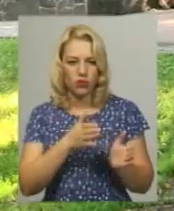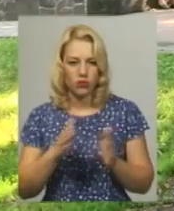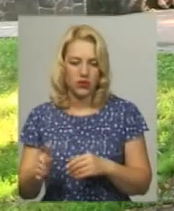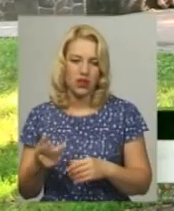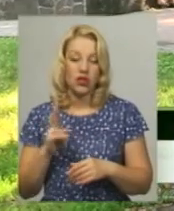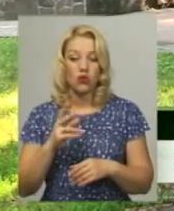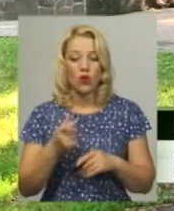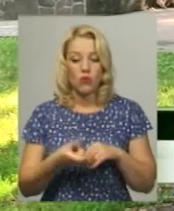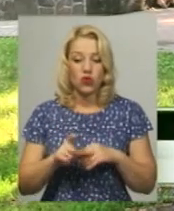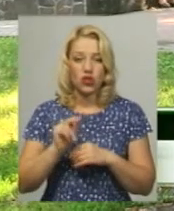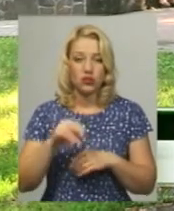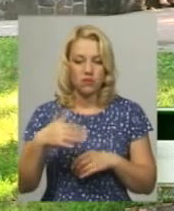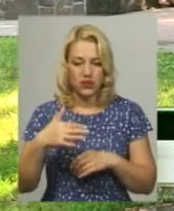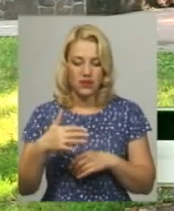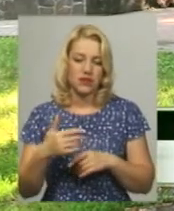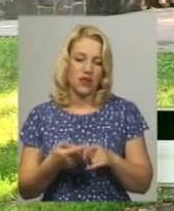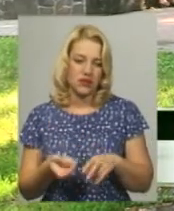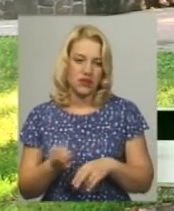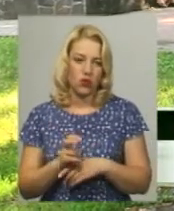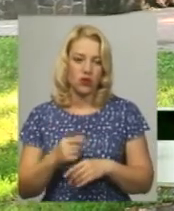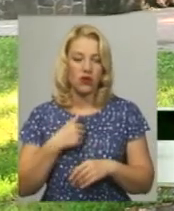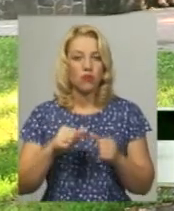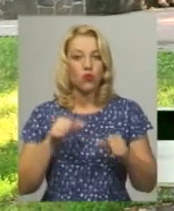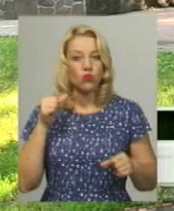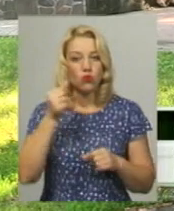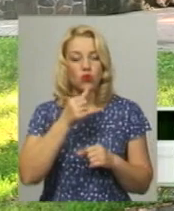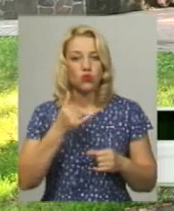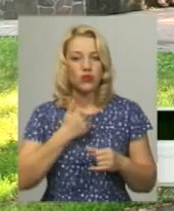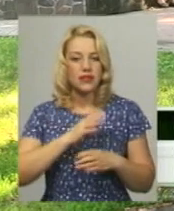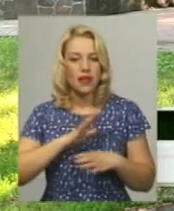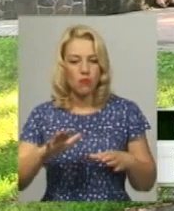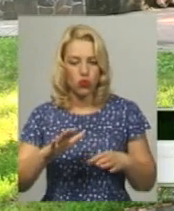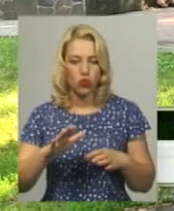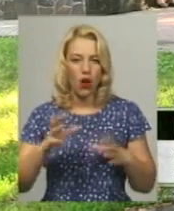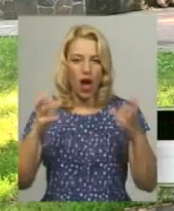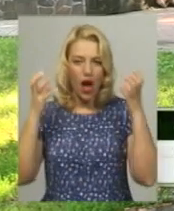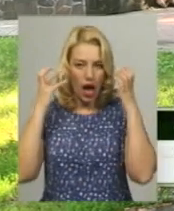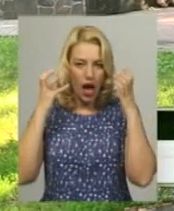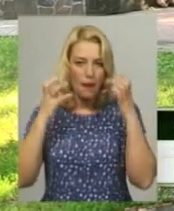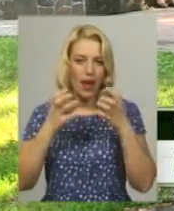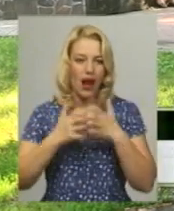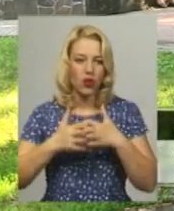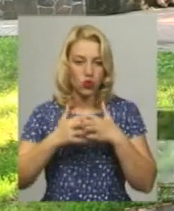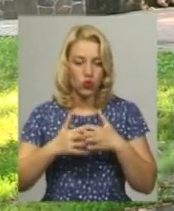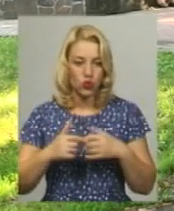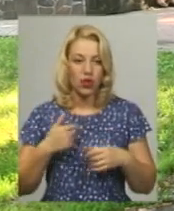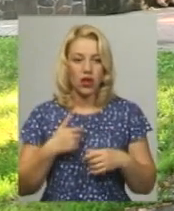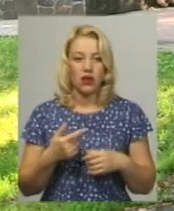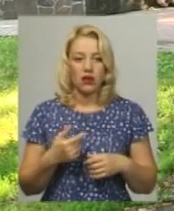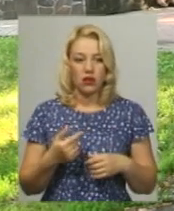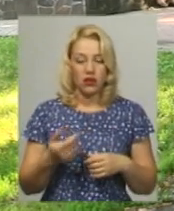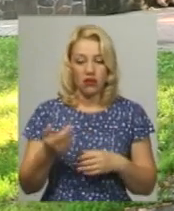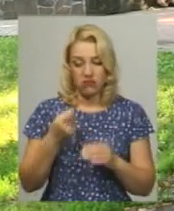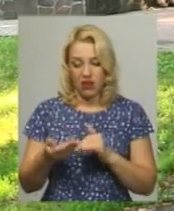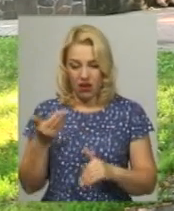танці. Ми минулого року не мали апаратури, то раніше його прикрили, то нам спокою не